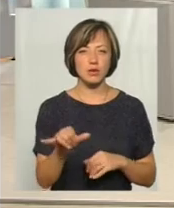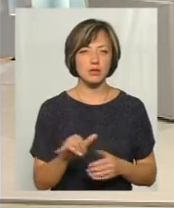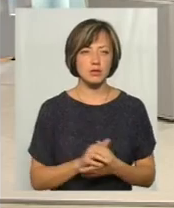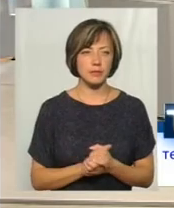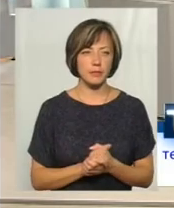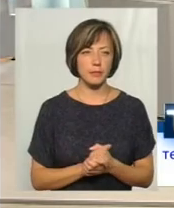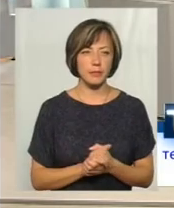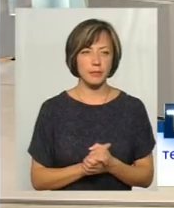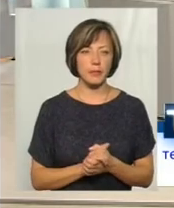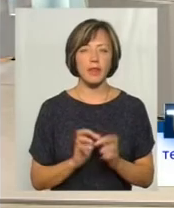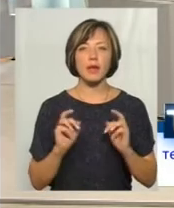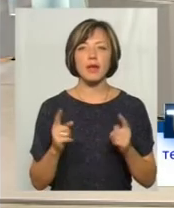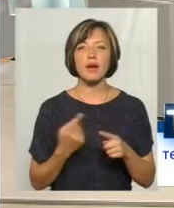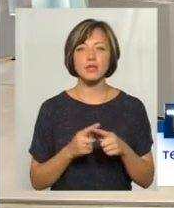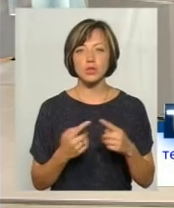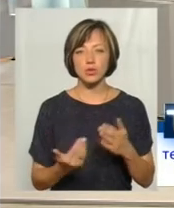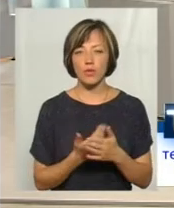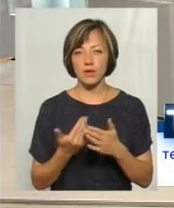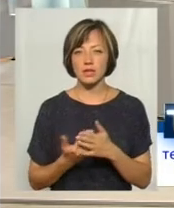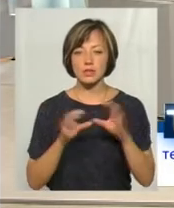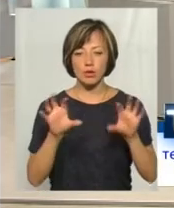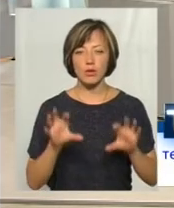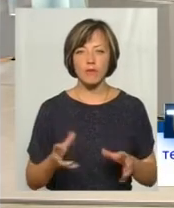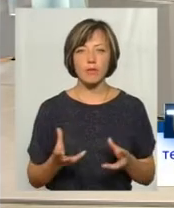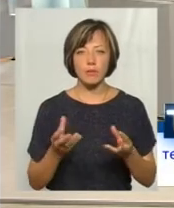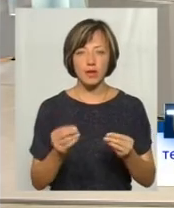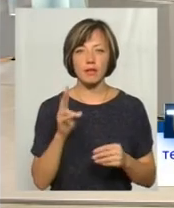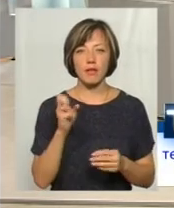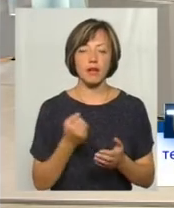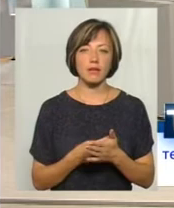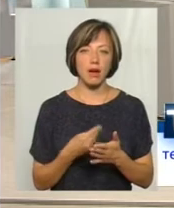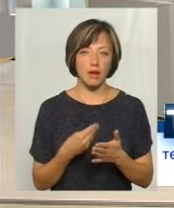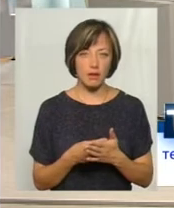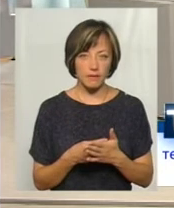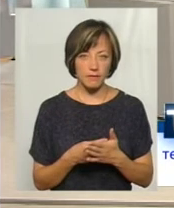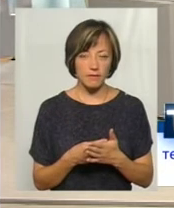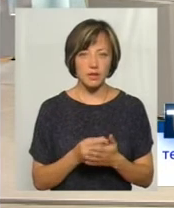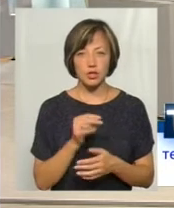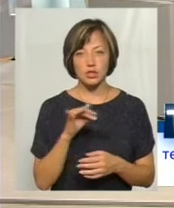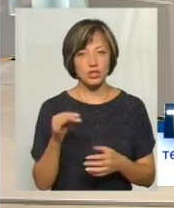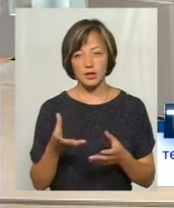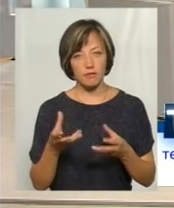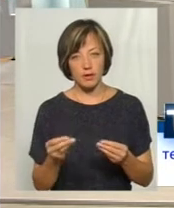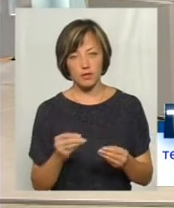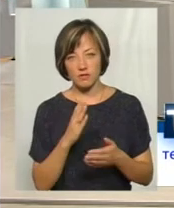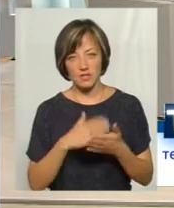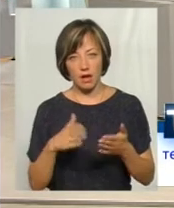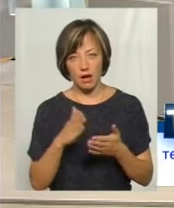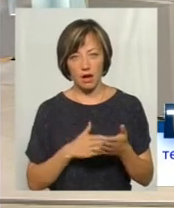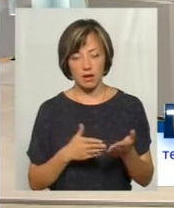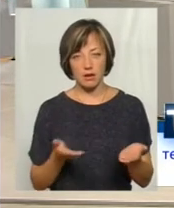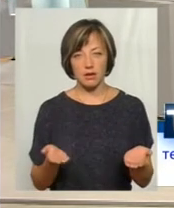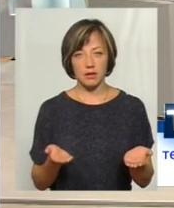Як оці новели законодавства вплинуть на тариф, чи не вплинуть взагалі? Тому що